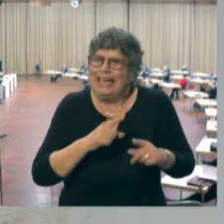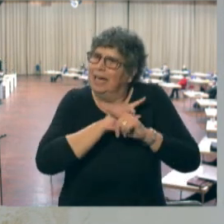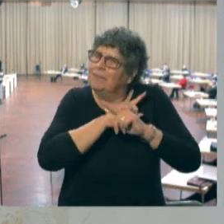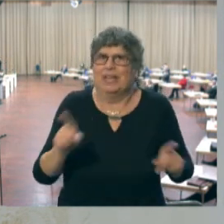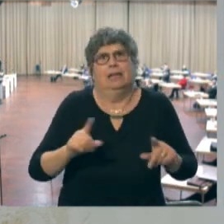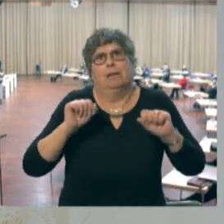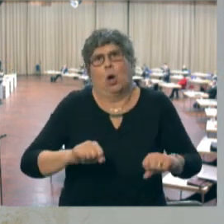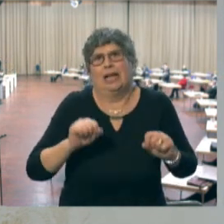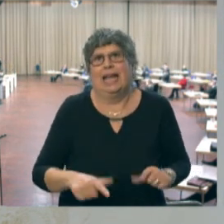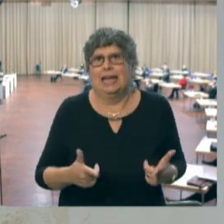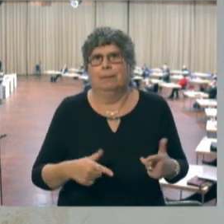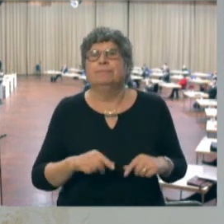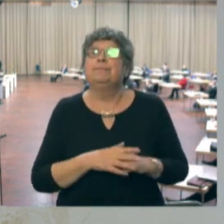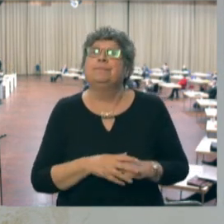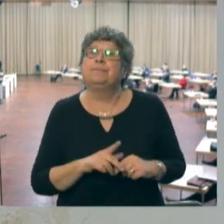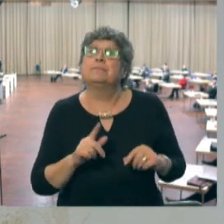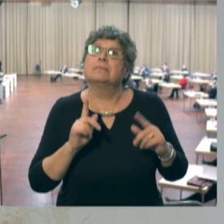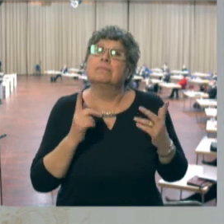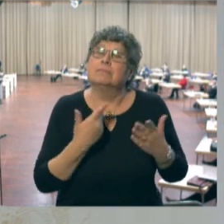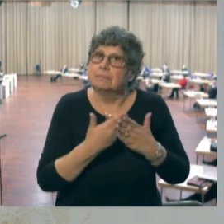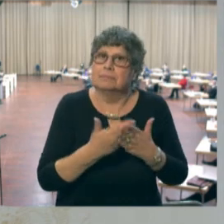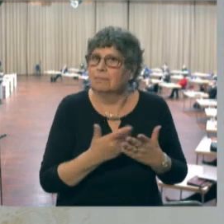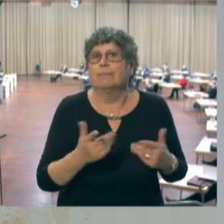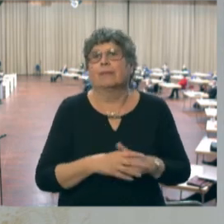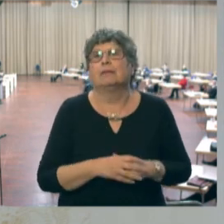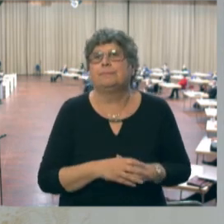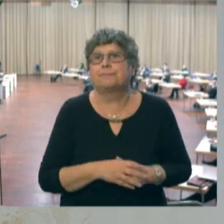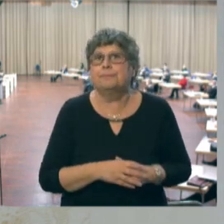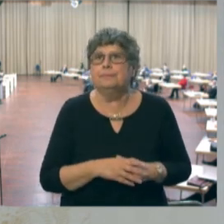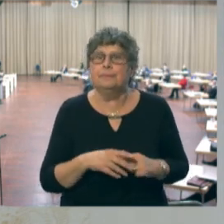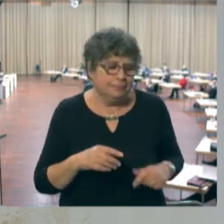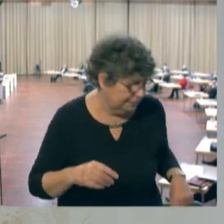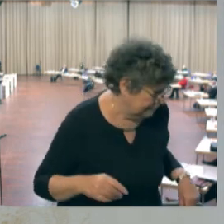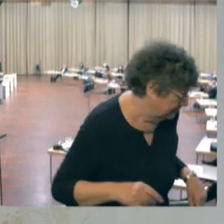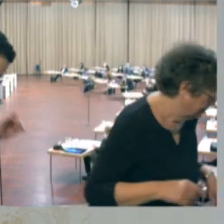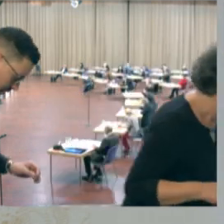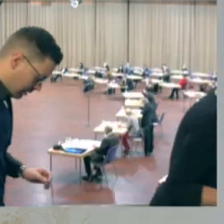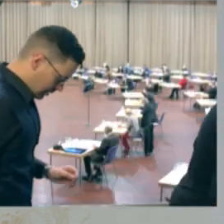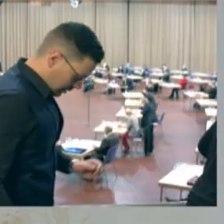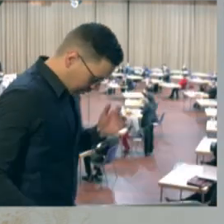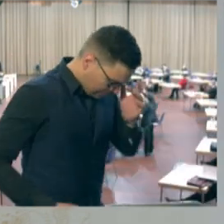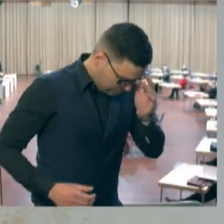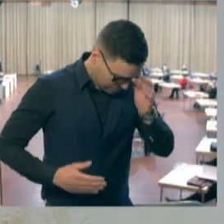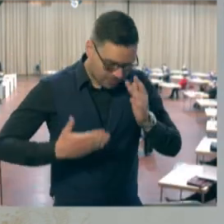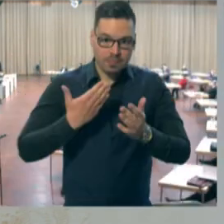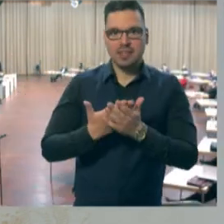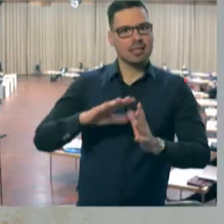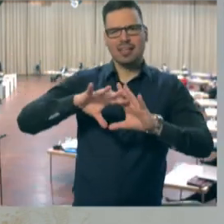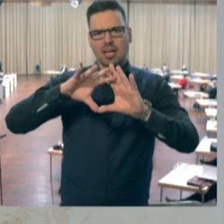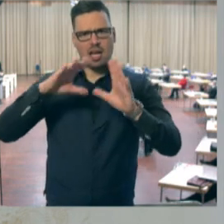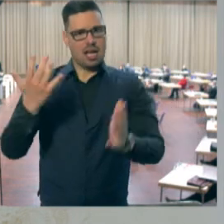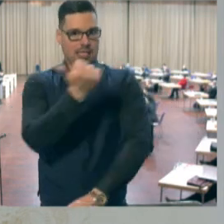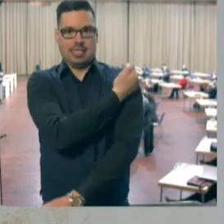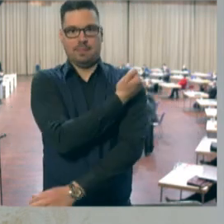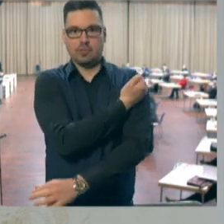vertretbar. Meine Damen und mit den Ausnahmen, die ich vorhin genannt habe. Und das gilt auch für die mRNA-Impfstoffe, wenn ich dieses